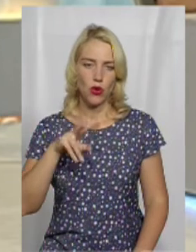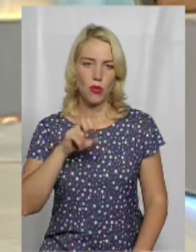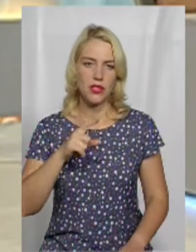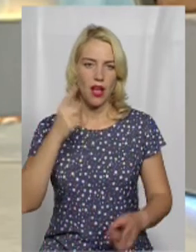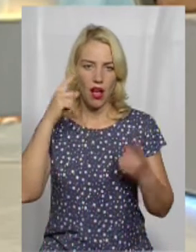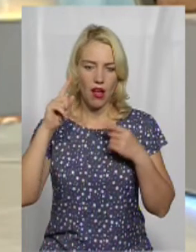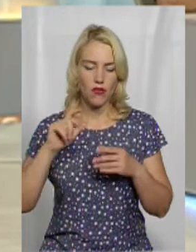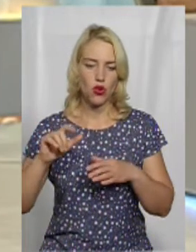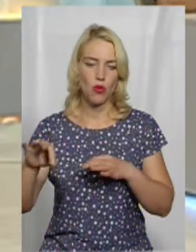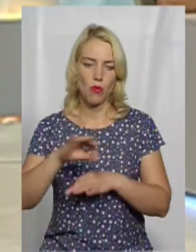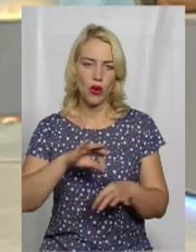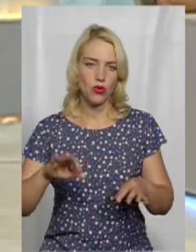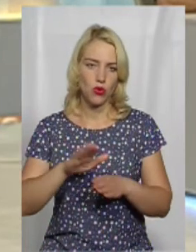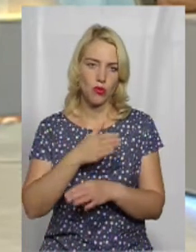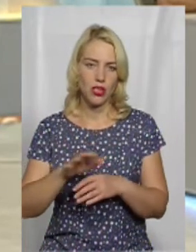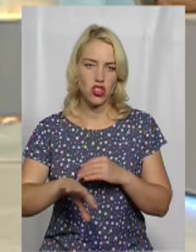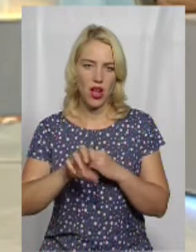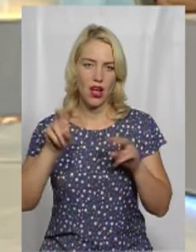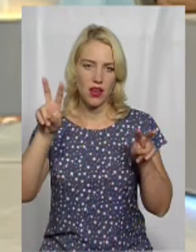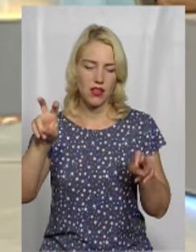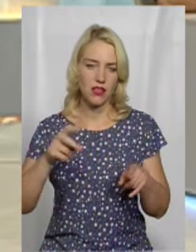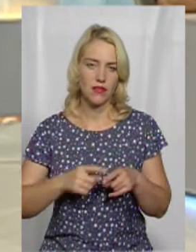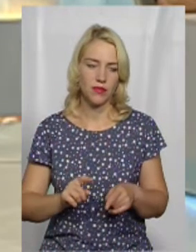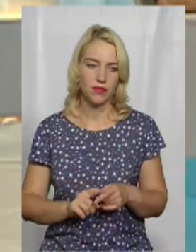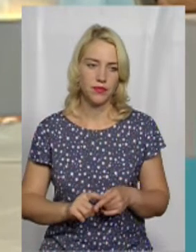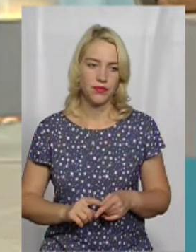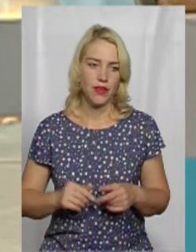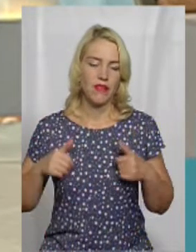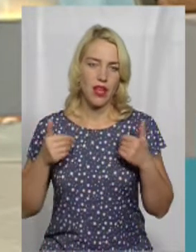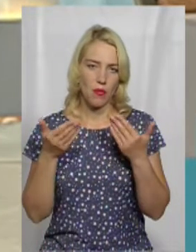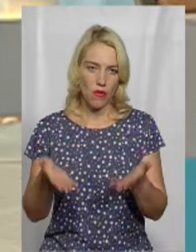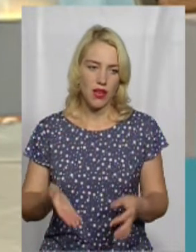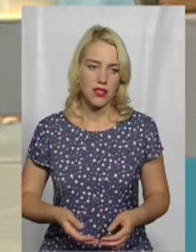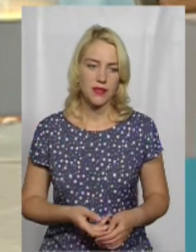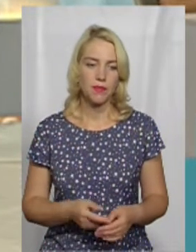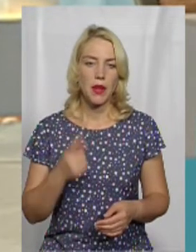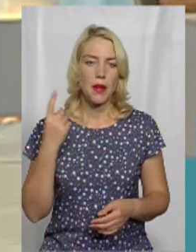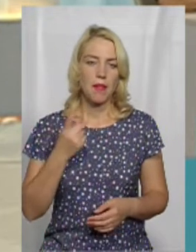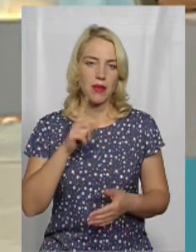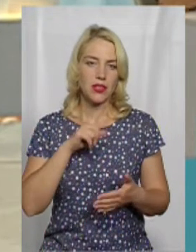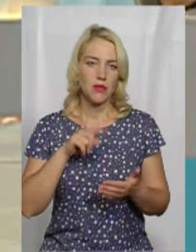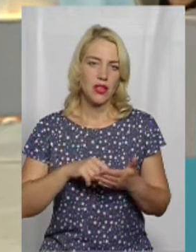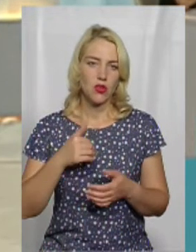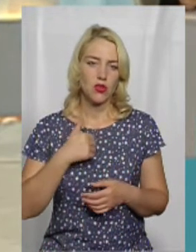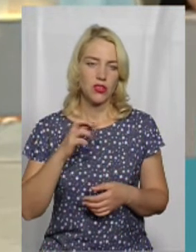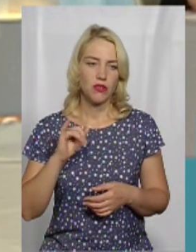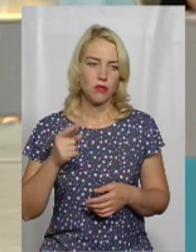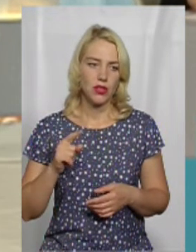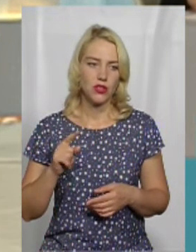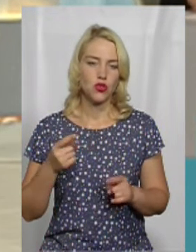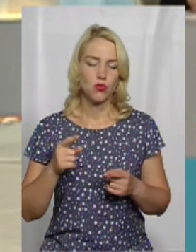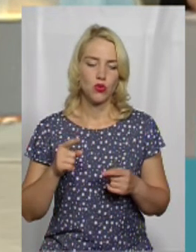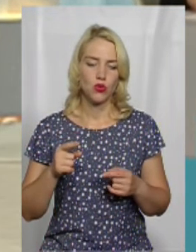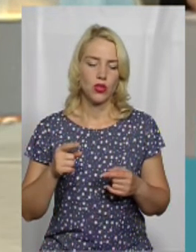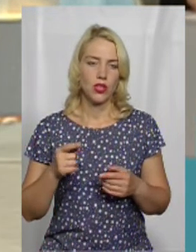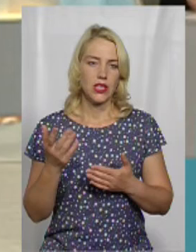автором проєкту «Між крадіїв». Вітаю вас. Добре. Перше питання. Хотів запитати, чому студія